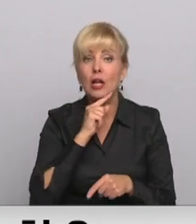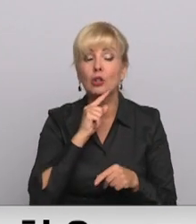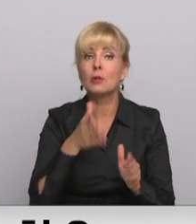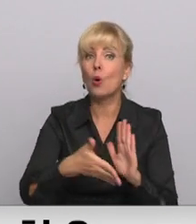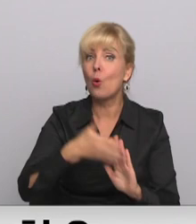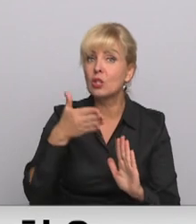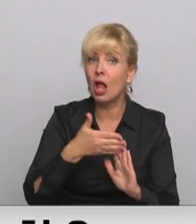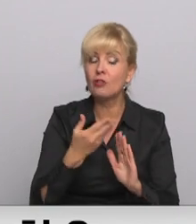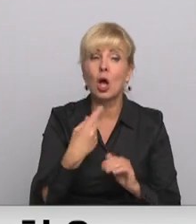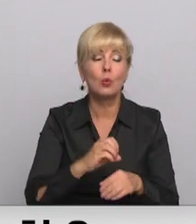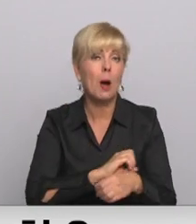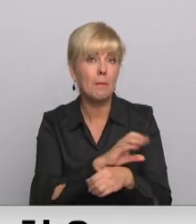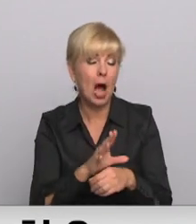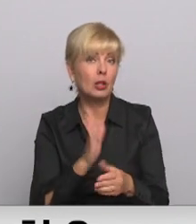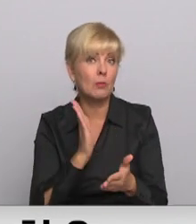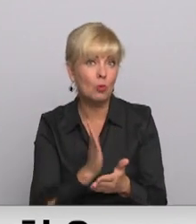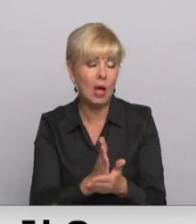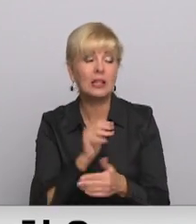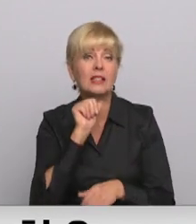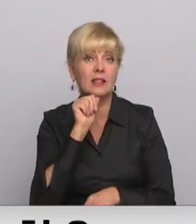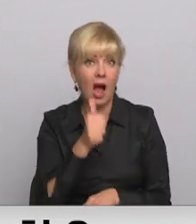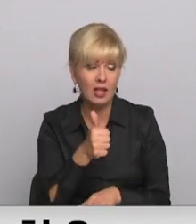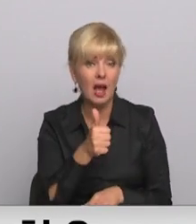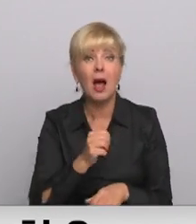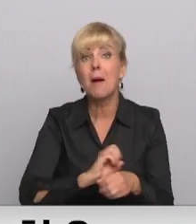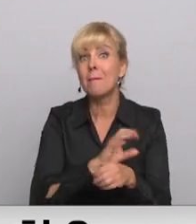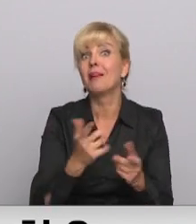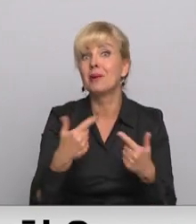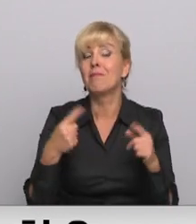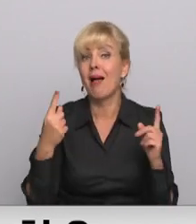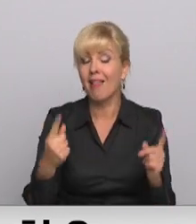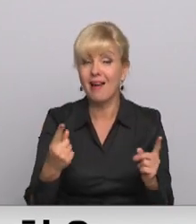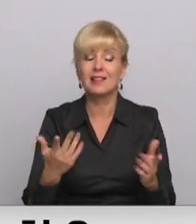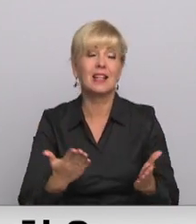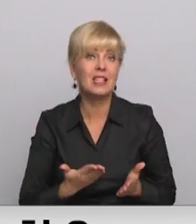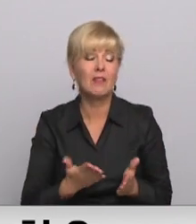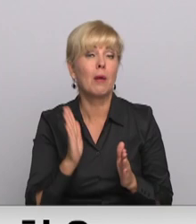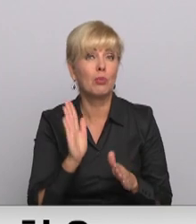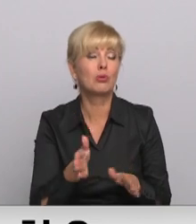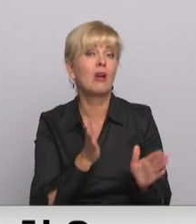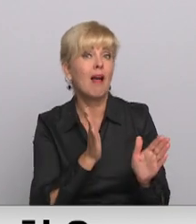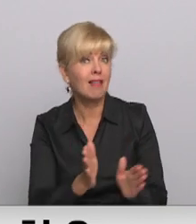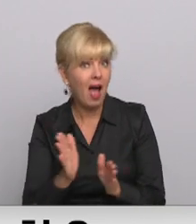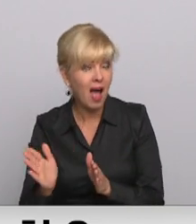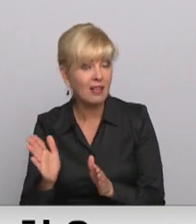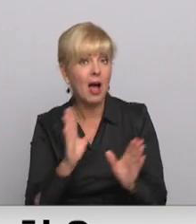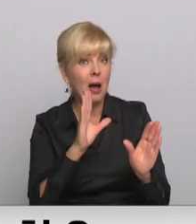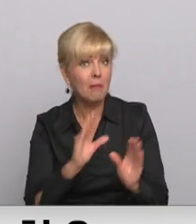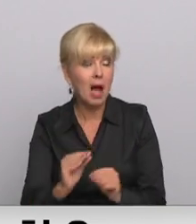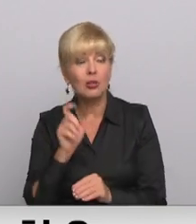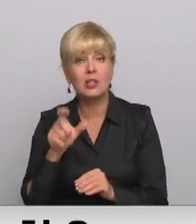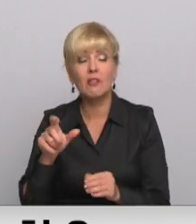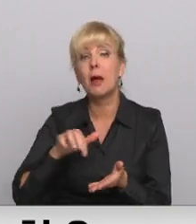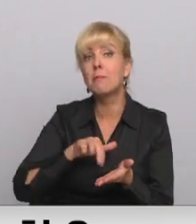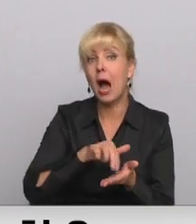atveseļošanās no pandēmijas notiktu zaļi. Pandēmijas laiks, kad dzīvi kļuvusi lēnāk un mazinājusies cilvēku